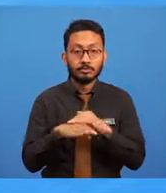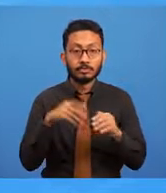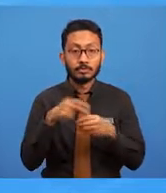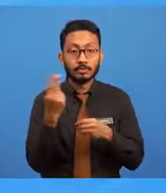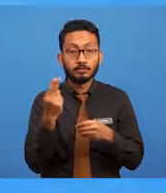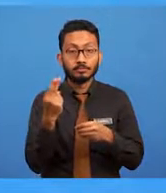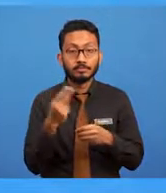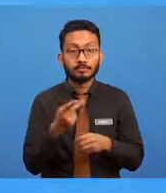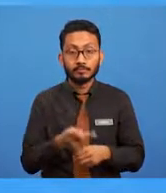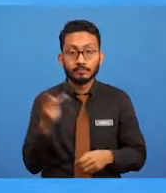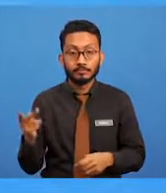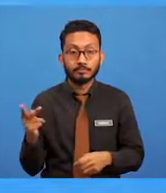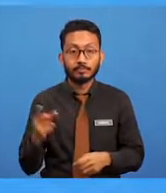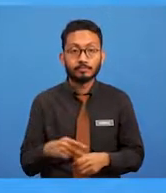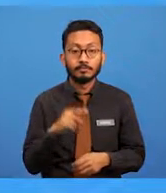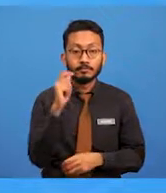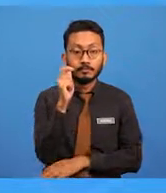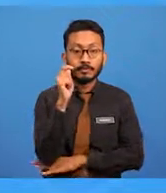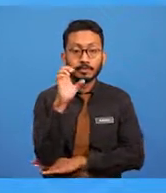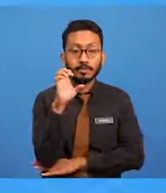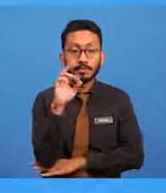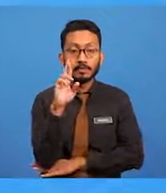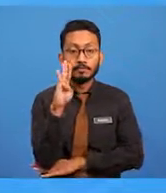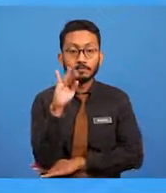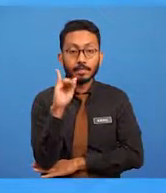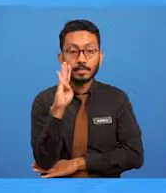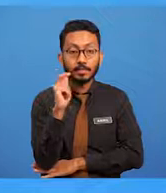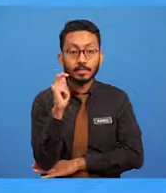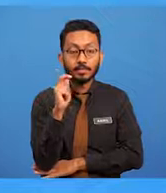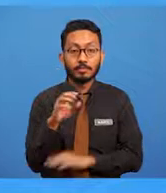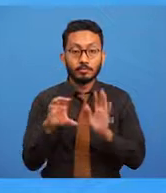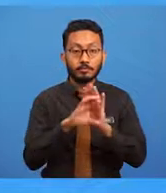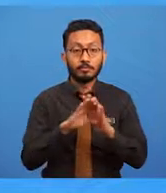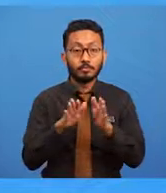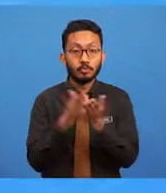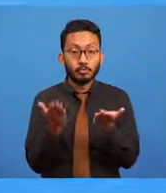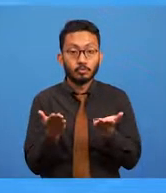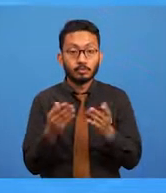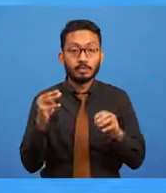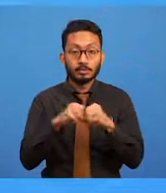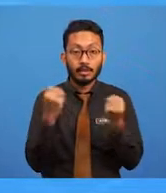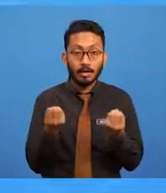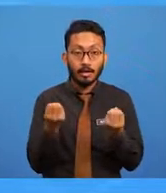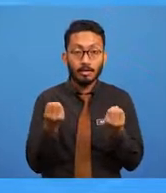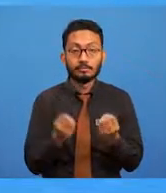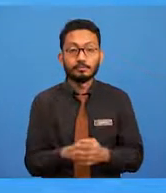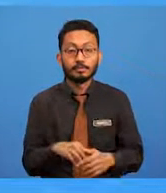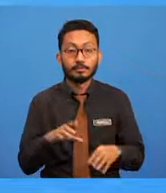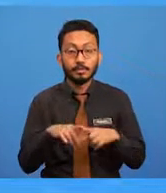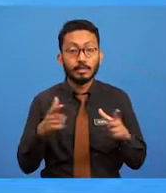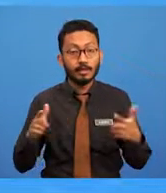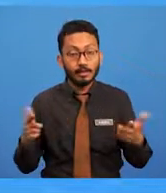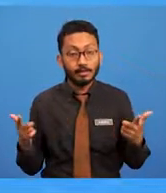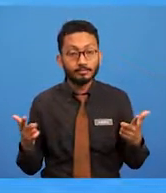penerbitan seperti buku, majalah dan lain-lain naskah berhalaman.